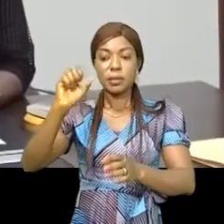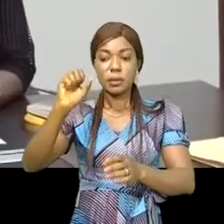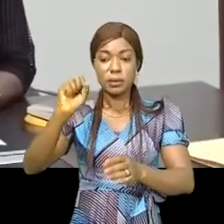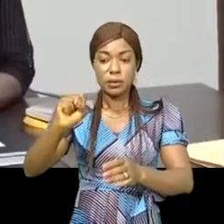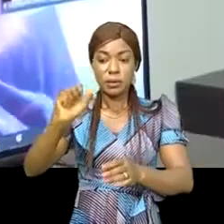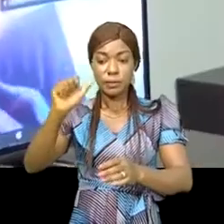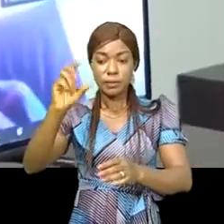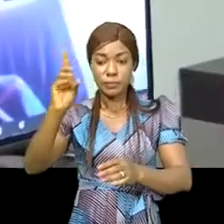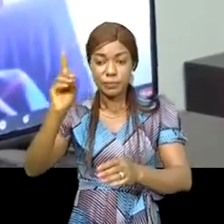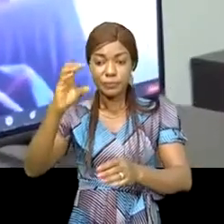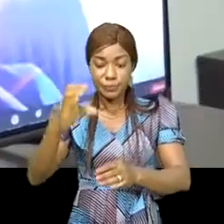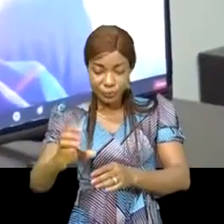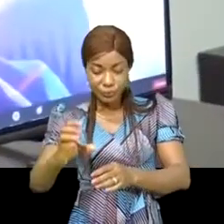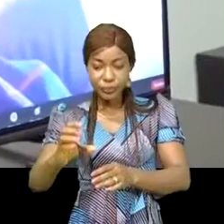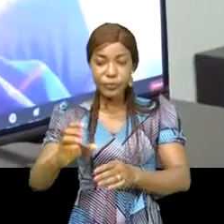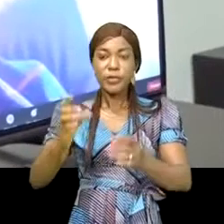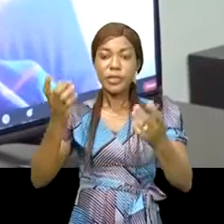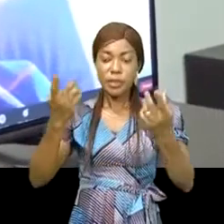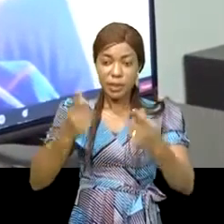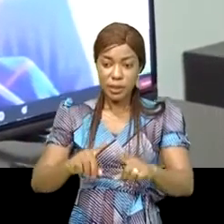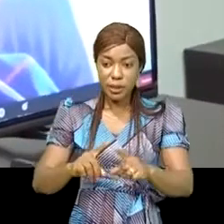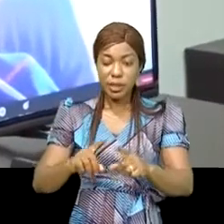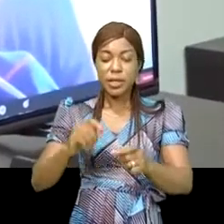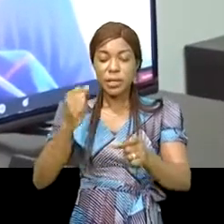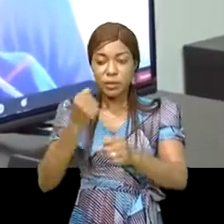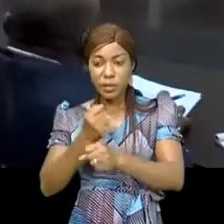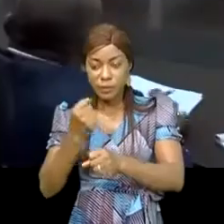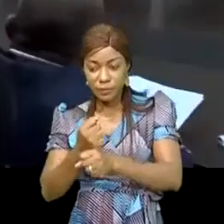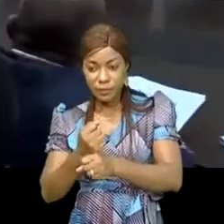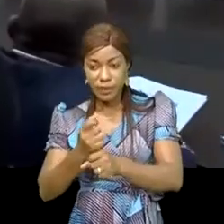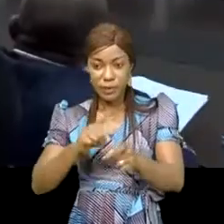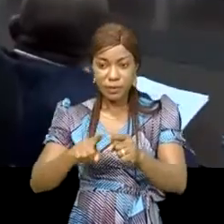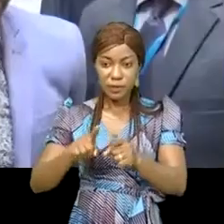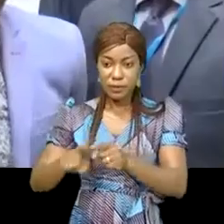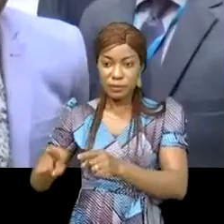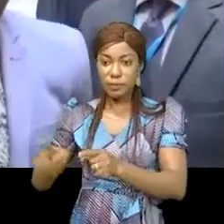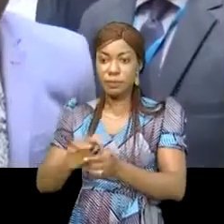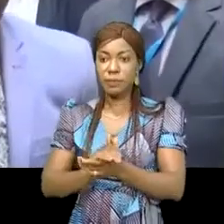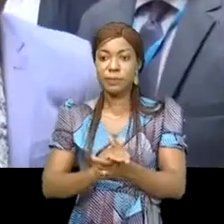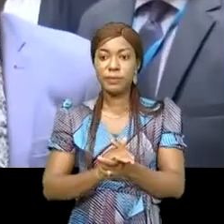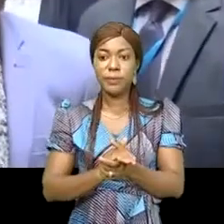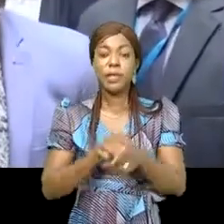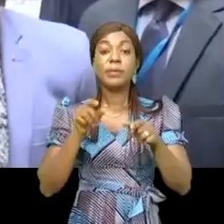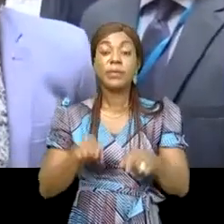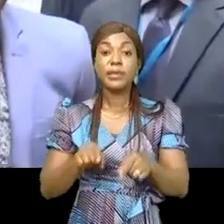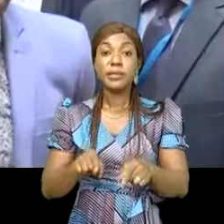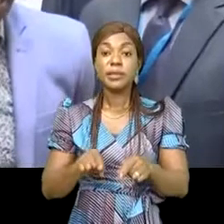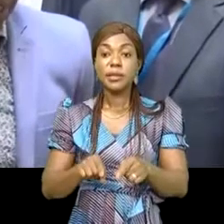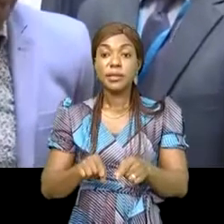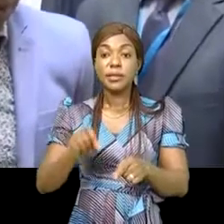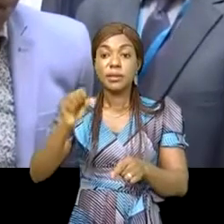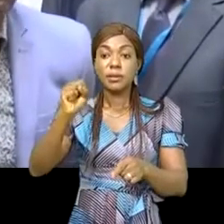éducatif tant dans son volet formel qu'informel. Désormais, la SADEC va considérer comme